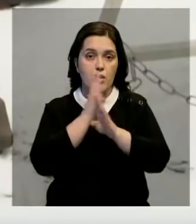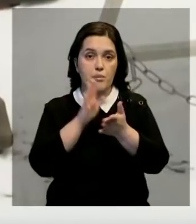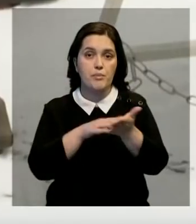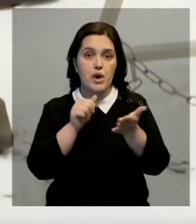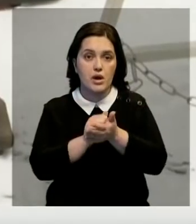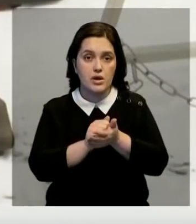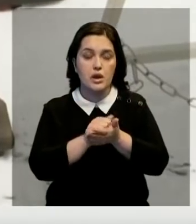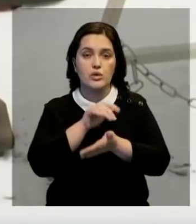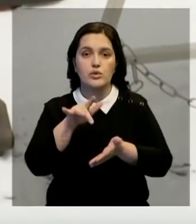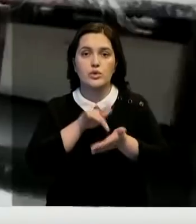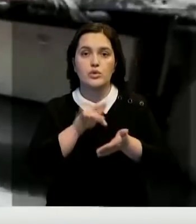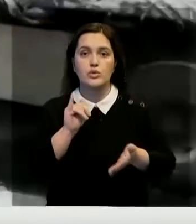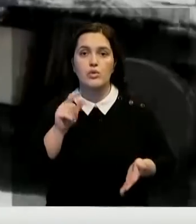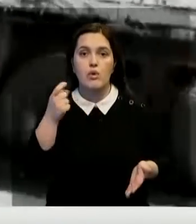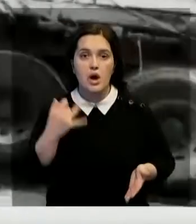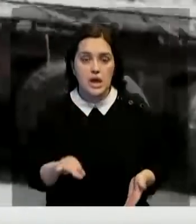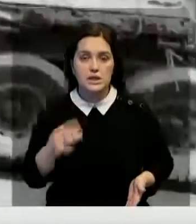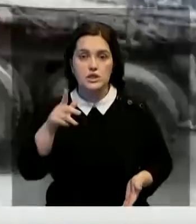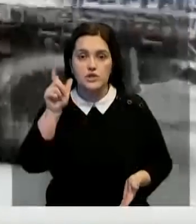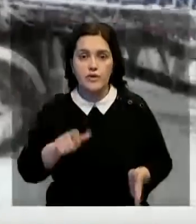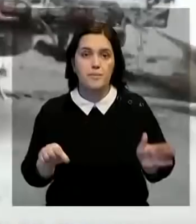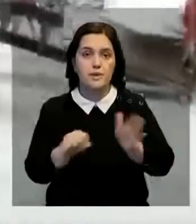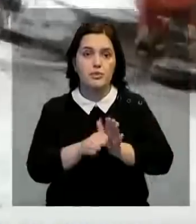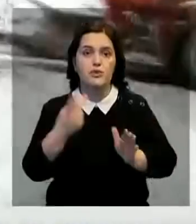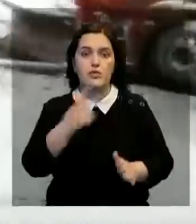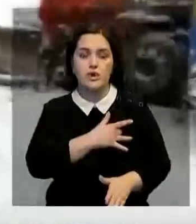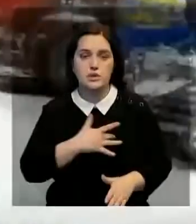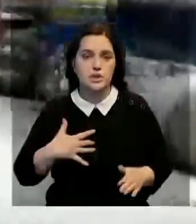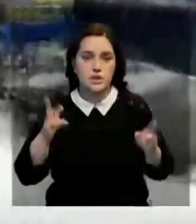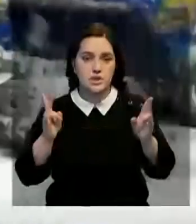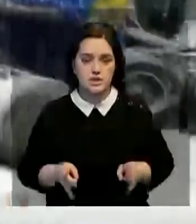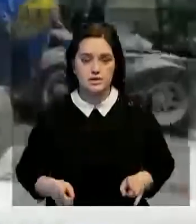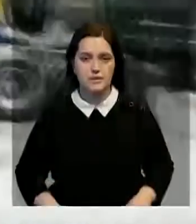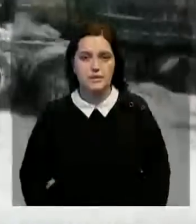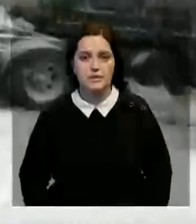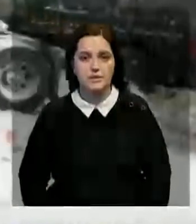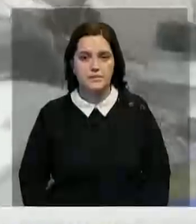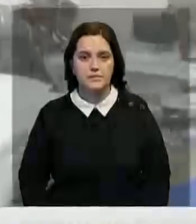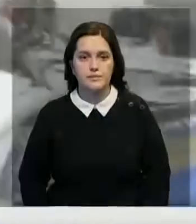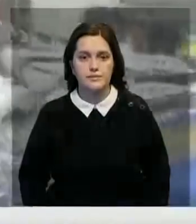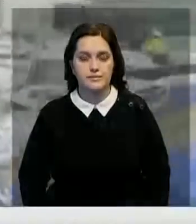Непогода стала причиной аварии в городе Ухай. Три человек погибли, двое получили ранения.